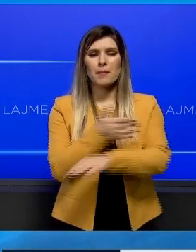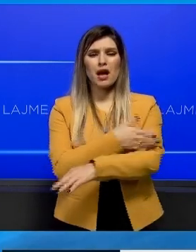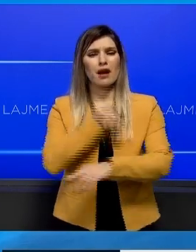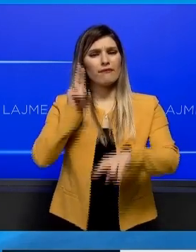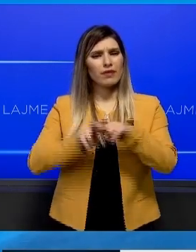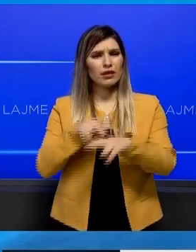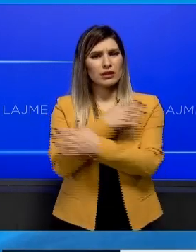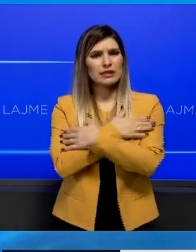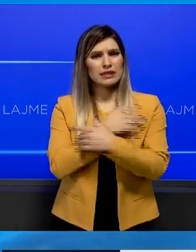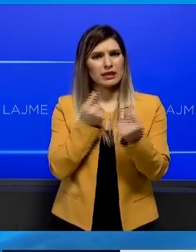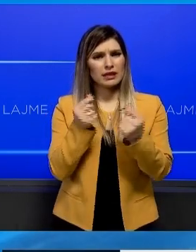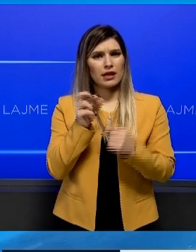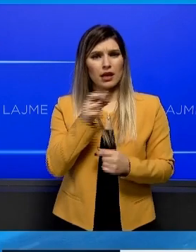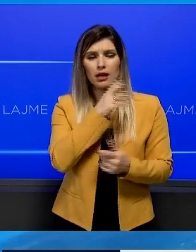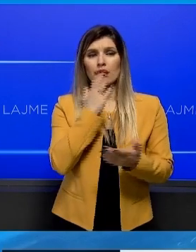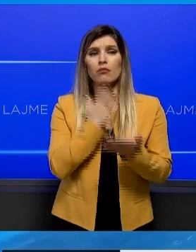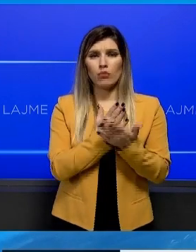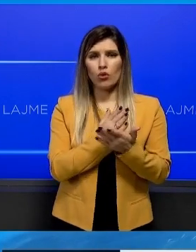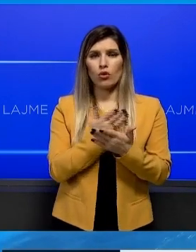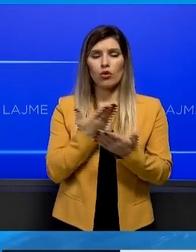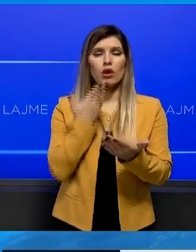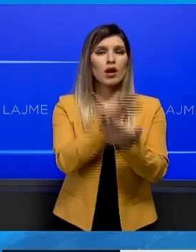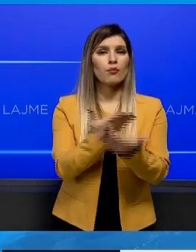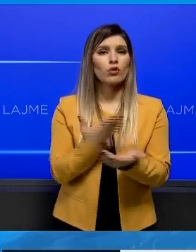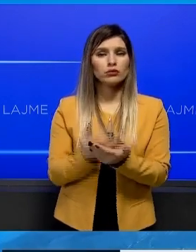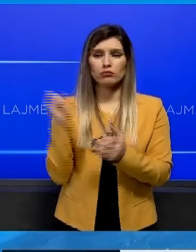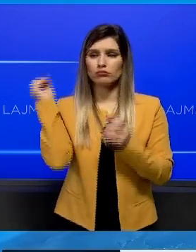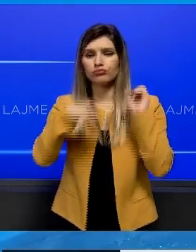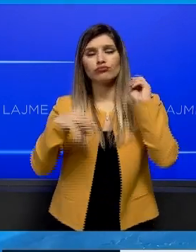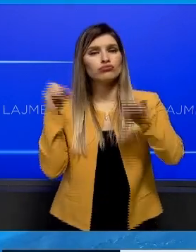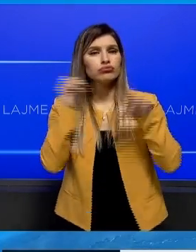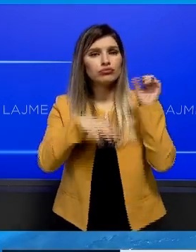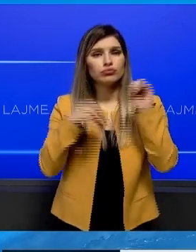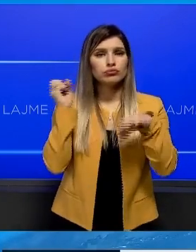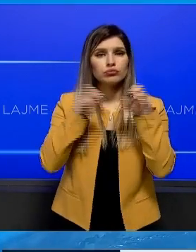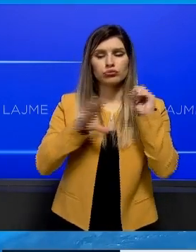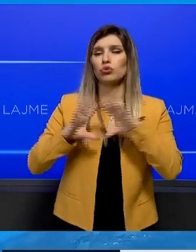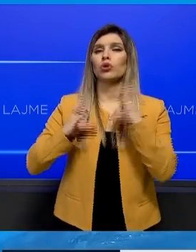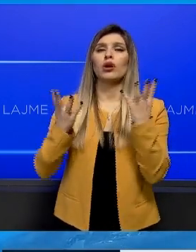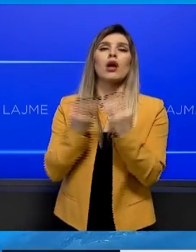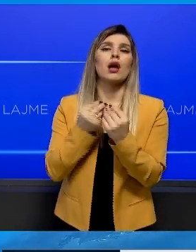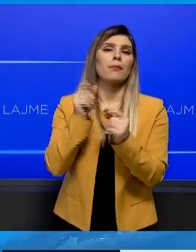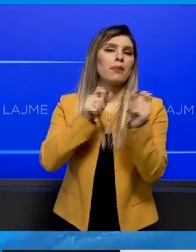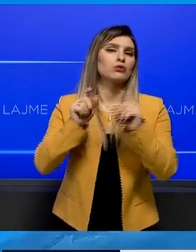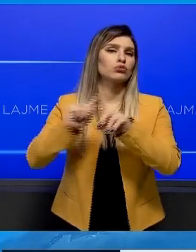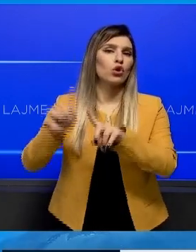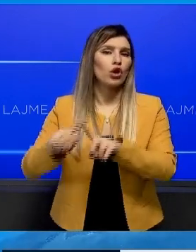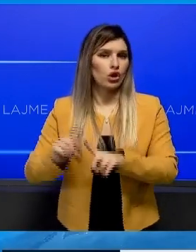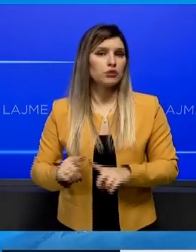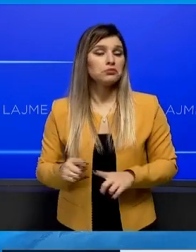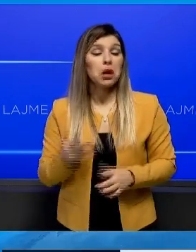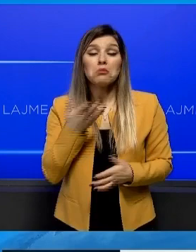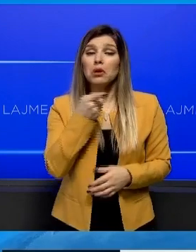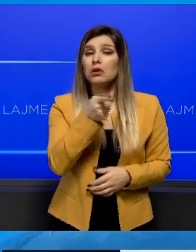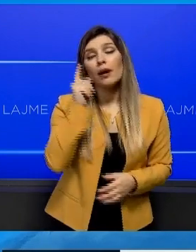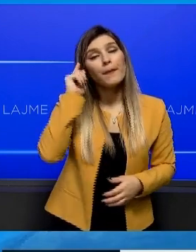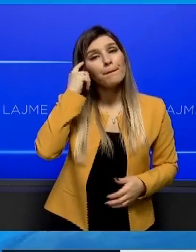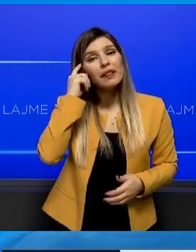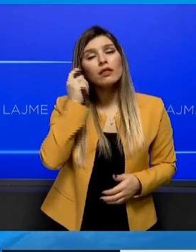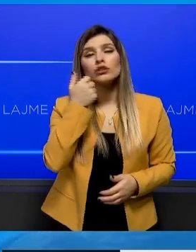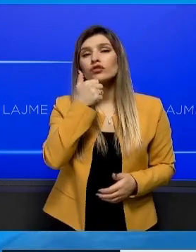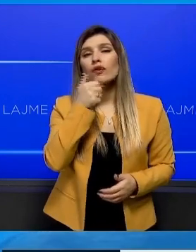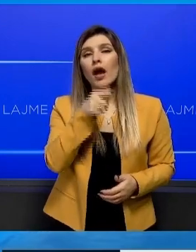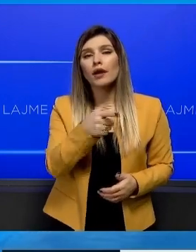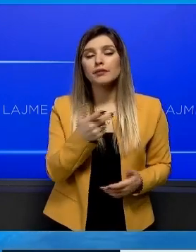në ZROE janë ndërguar disa rekomendime nga gjitha nga shumë palë, le temi. Si pas jush, zëti Dragusha,